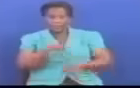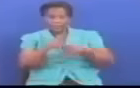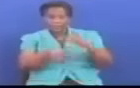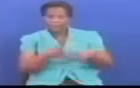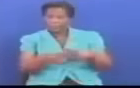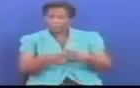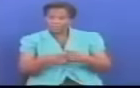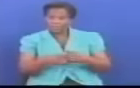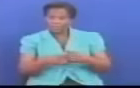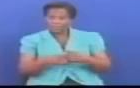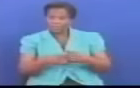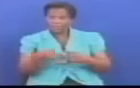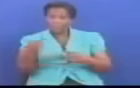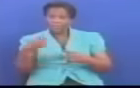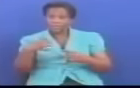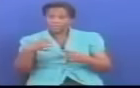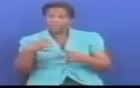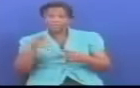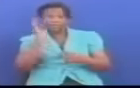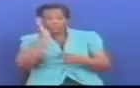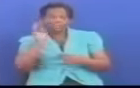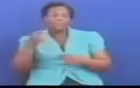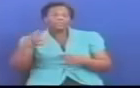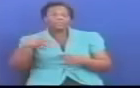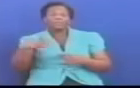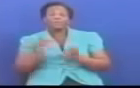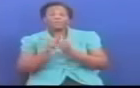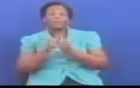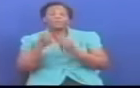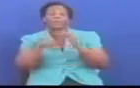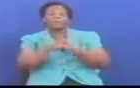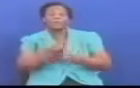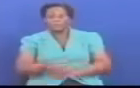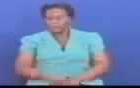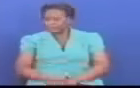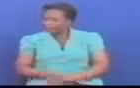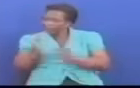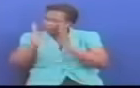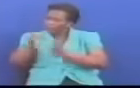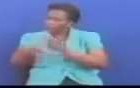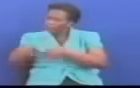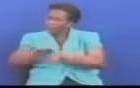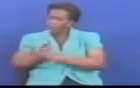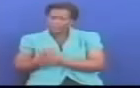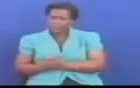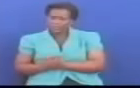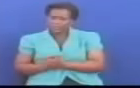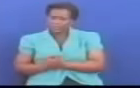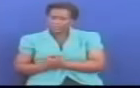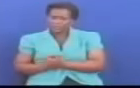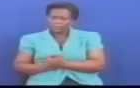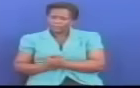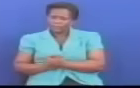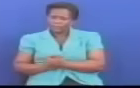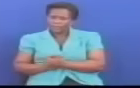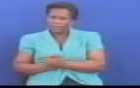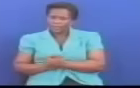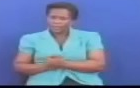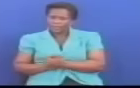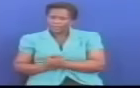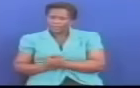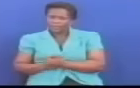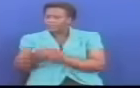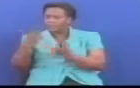Mwishimia mwenye kiti naomba kueka kumbu kumbu sawa kwenye jambo moja Huku nikipongeza majibu ya lio tolewa na naibu waziri